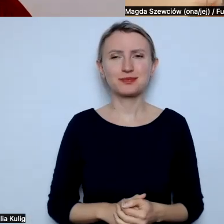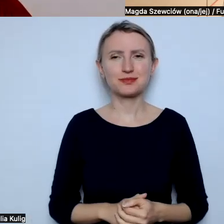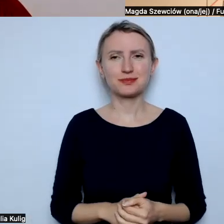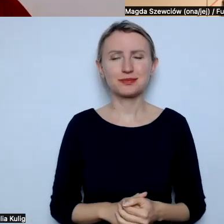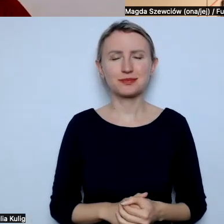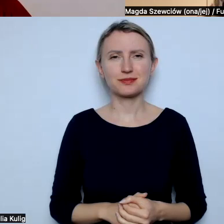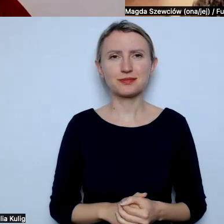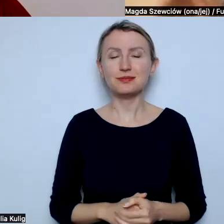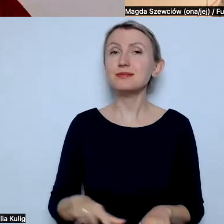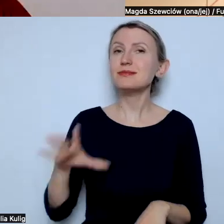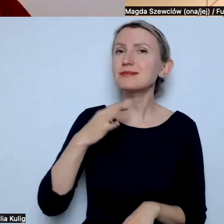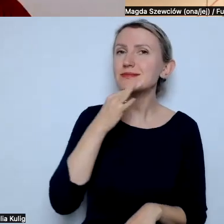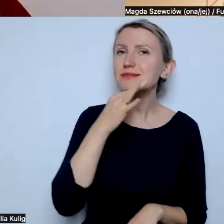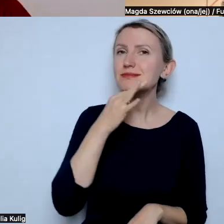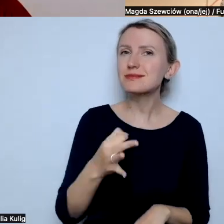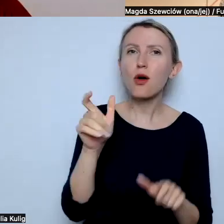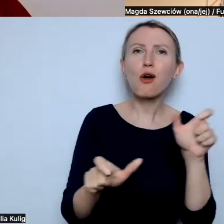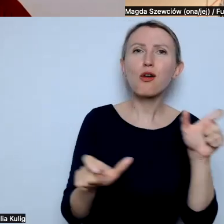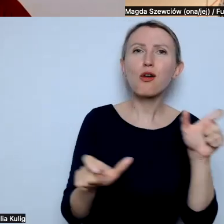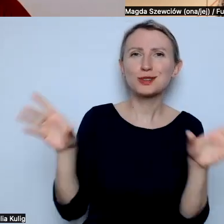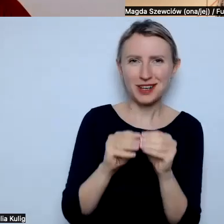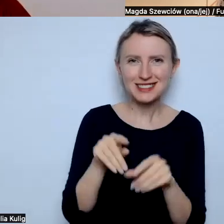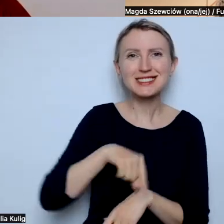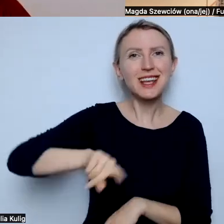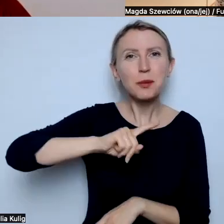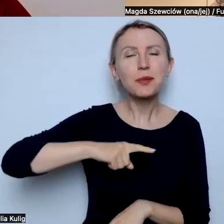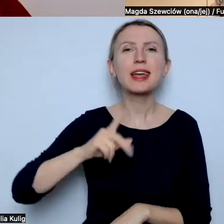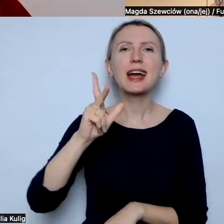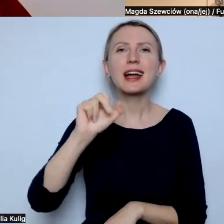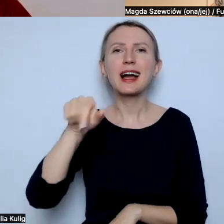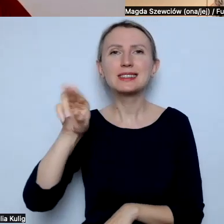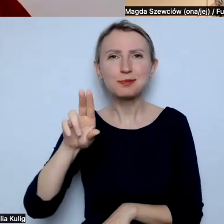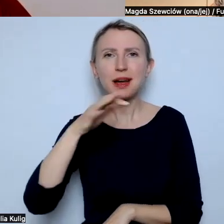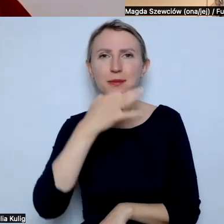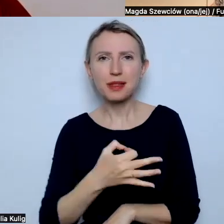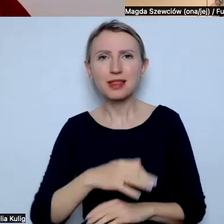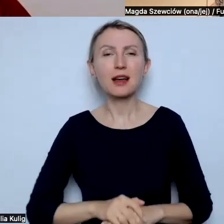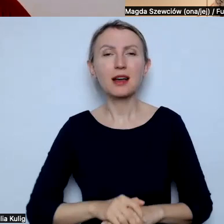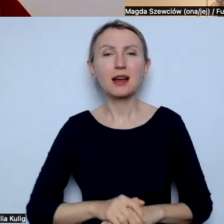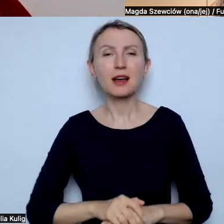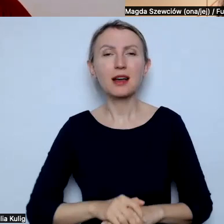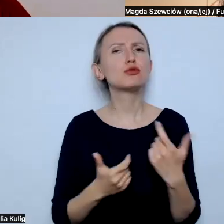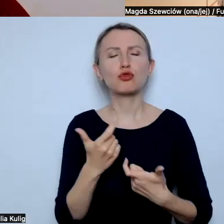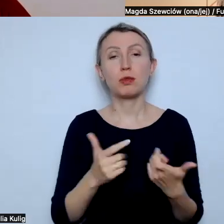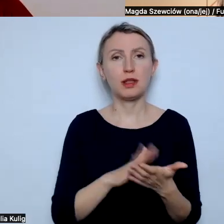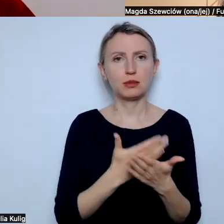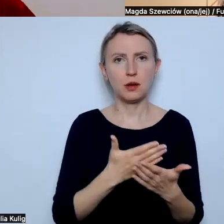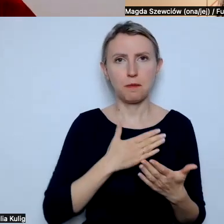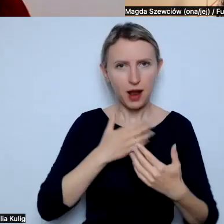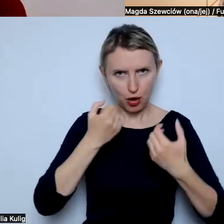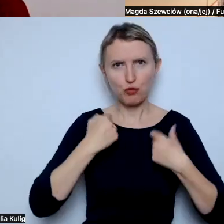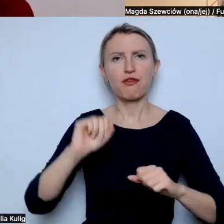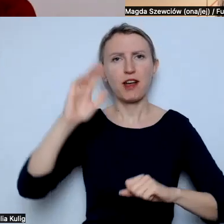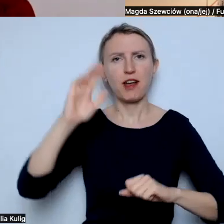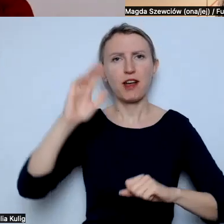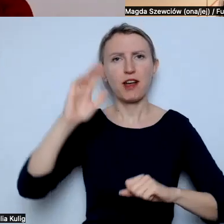Padło pytanie od osób, które są z nami. Kacper pyta, co zrobić, jeśli mam tę odwagę, wiedzę